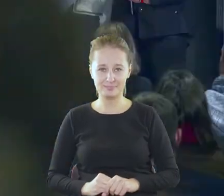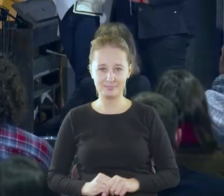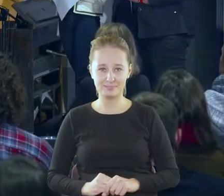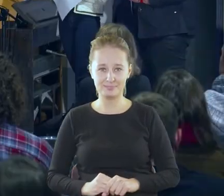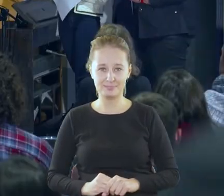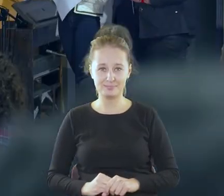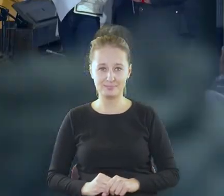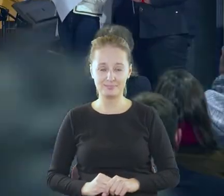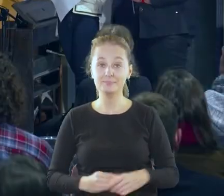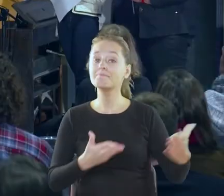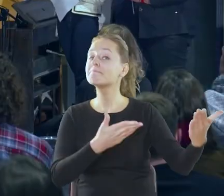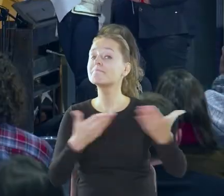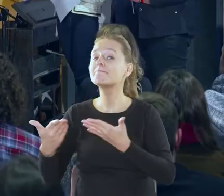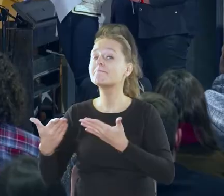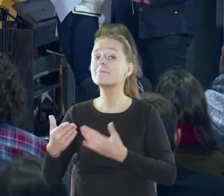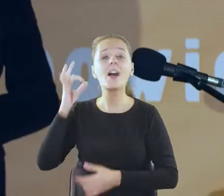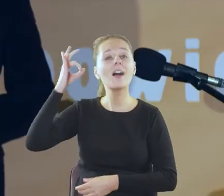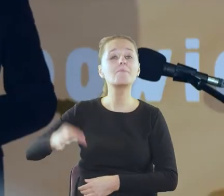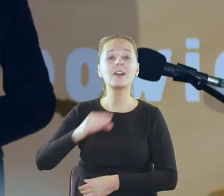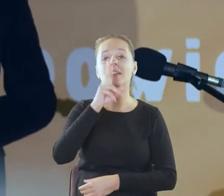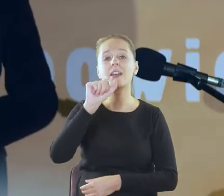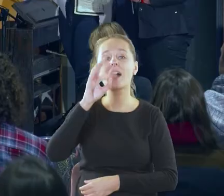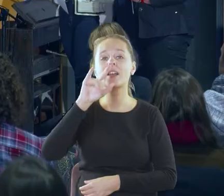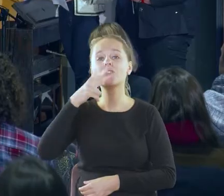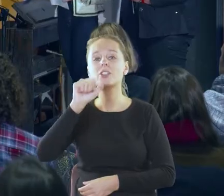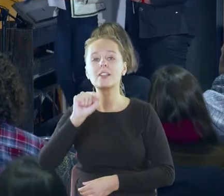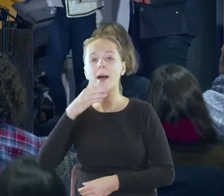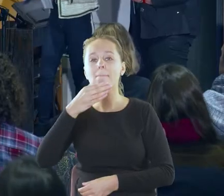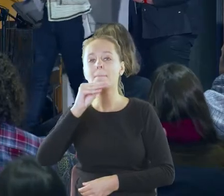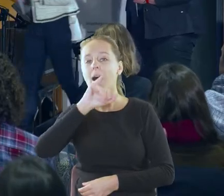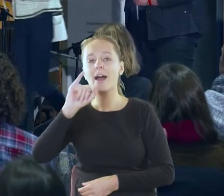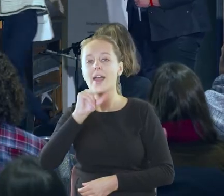I poproszę też o zabranie głosu Panią Katarzynę Majgier.